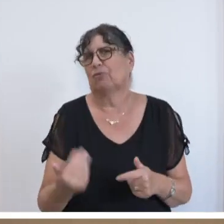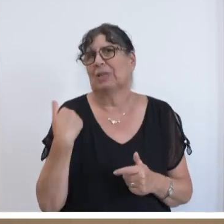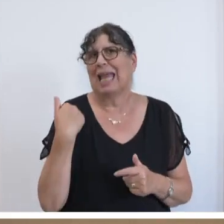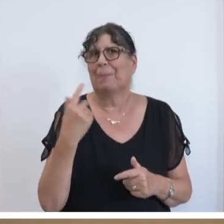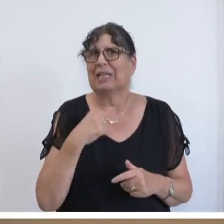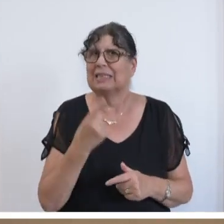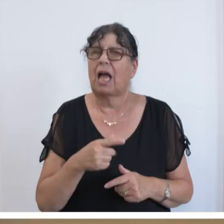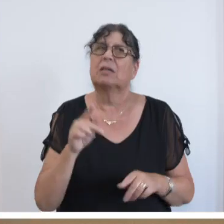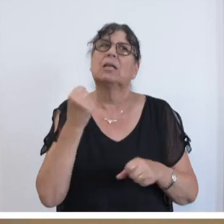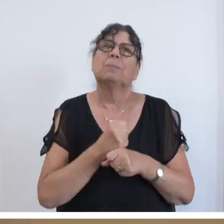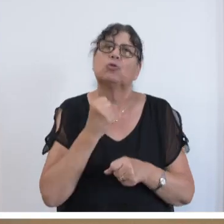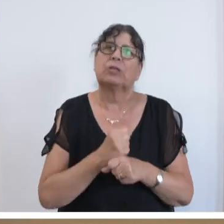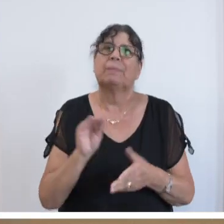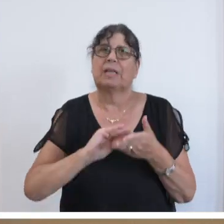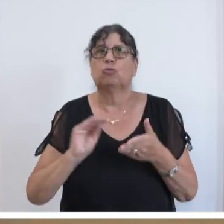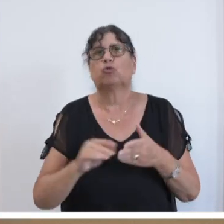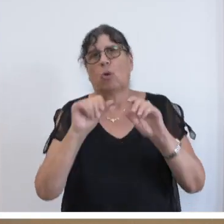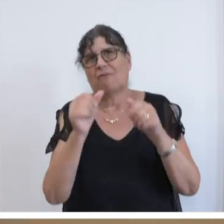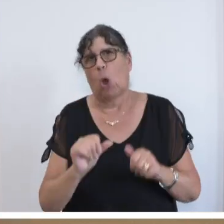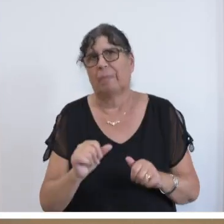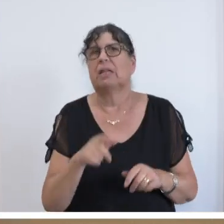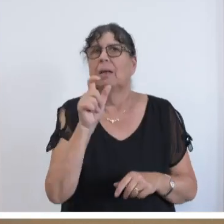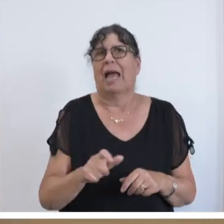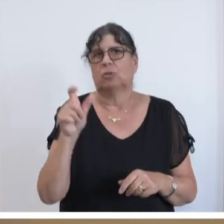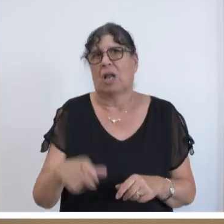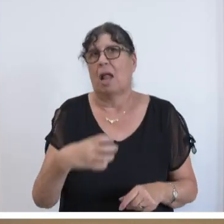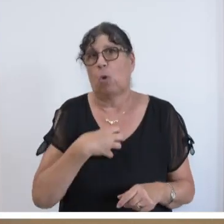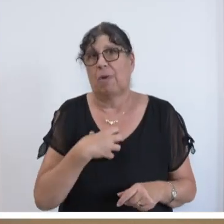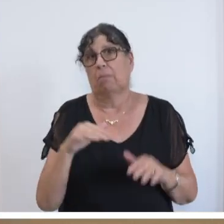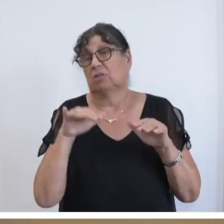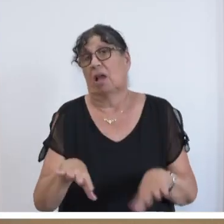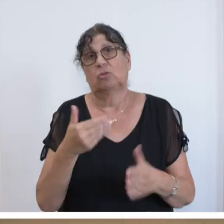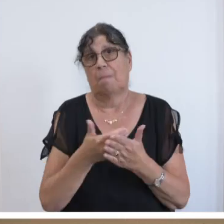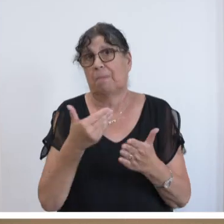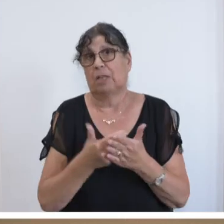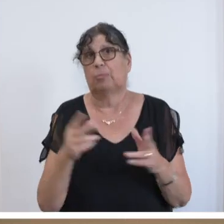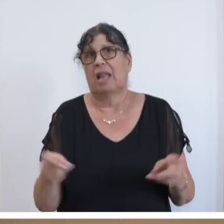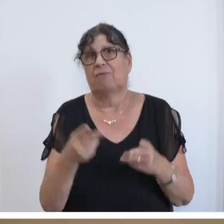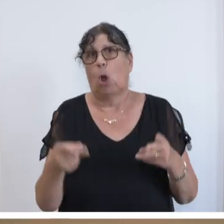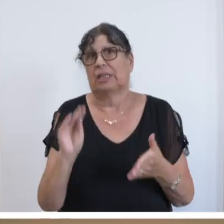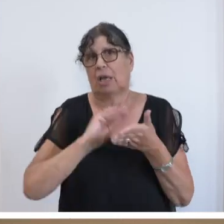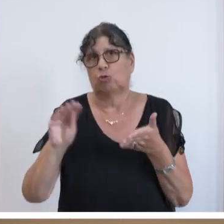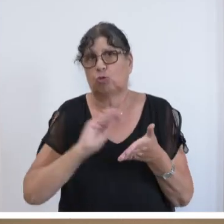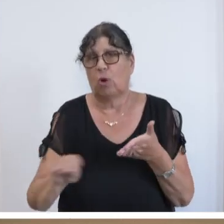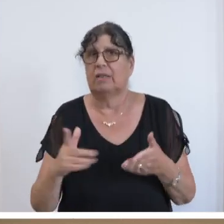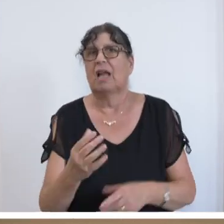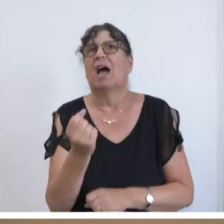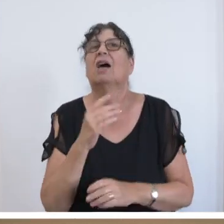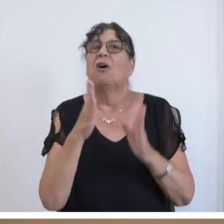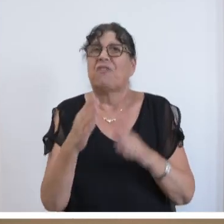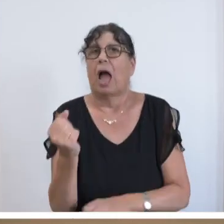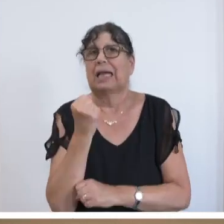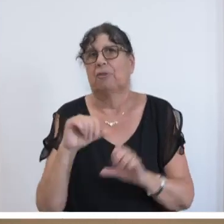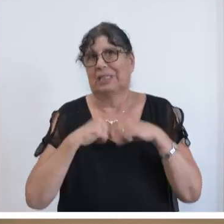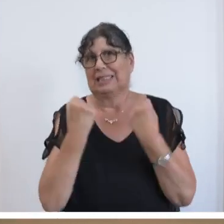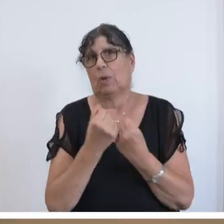bestimmten Schulformen sind die Personalprobleme auch bei uns offenkundig. Beispielsweise in den Förderschulen ist die Fachkräftesituation sehr schwierig,